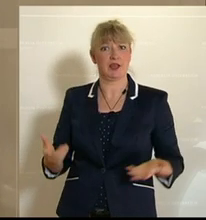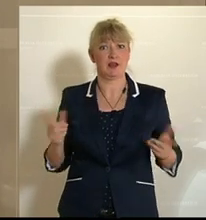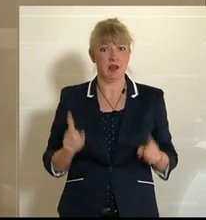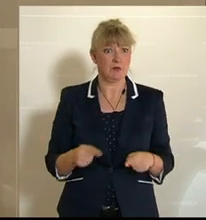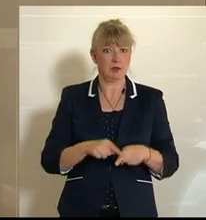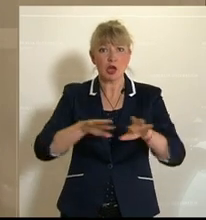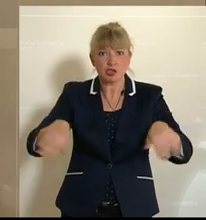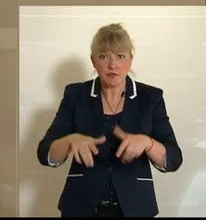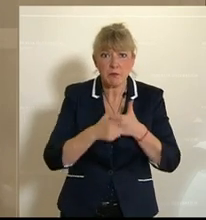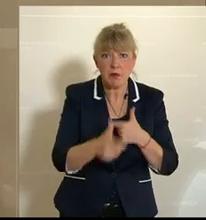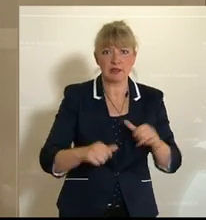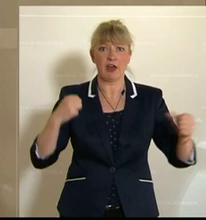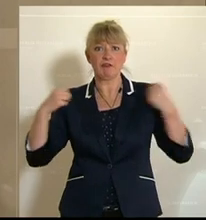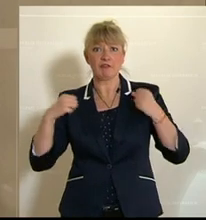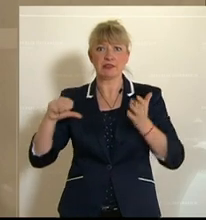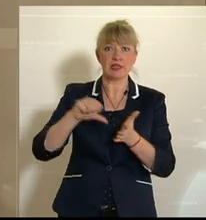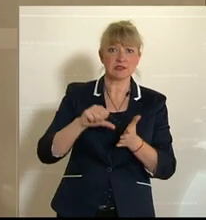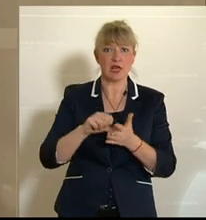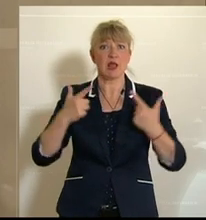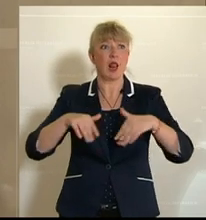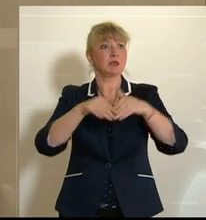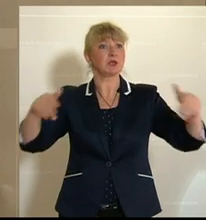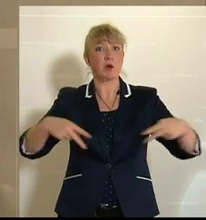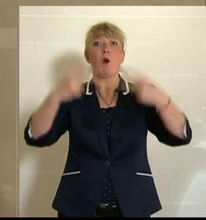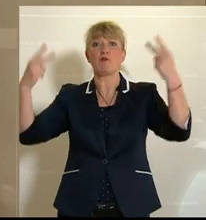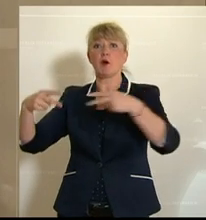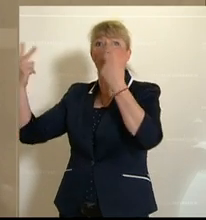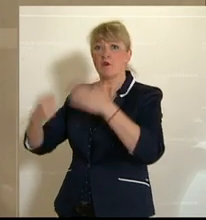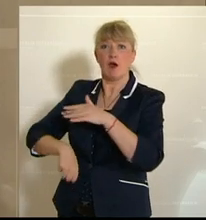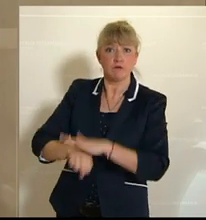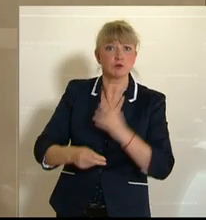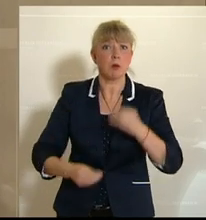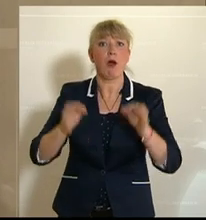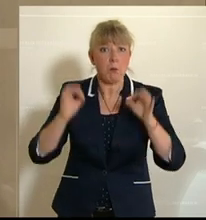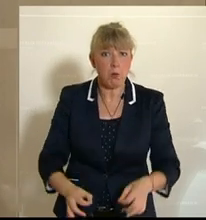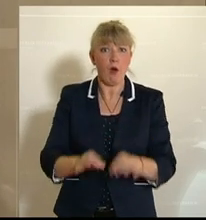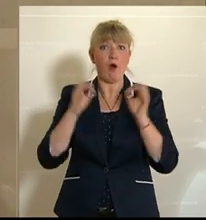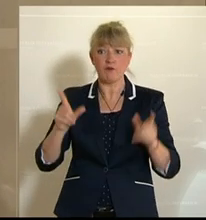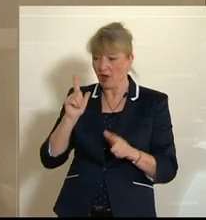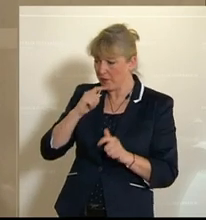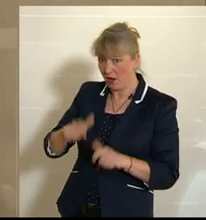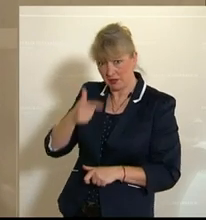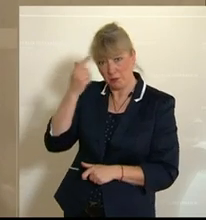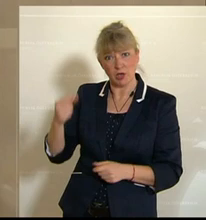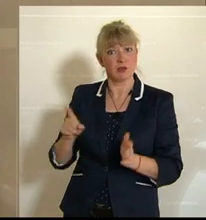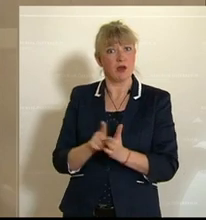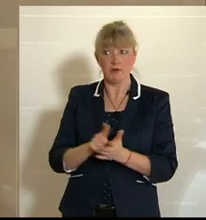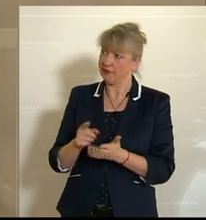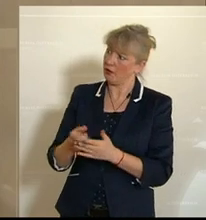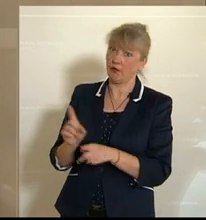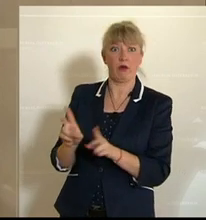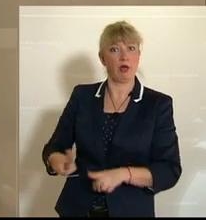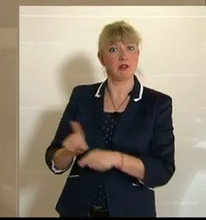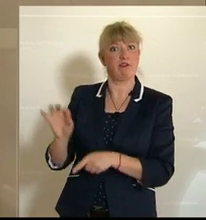Schwimmbäder, Fitnesscenter, Landesgrenzen geöffnet, Fußballspiele ermöglicht. Aber die alten Menschen lassen wir wie Verbrecher